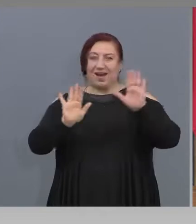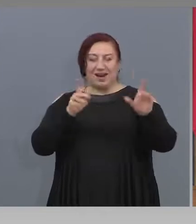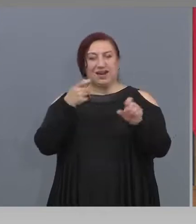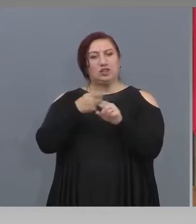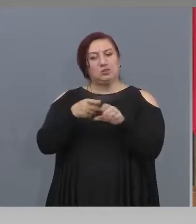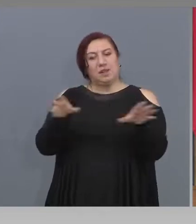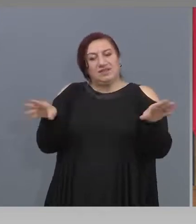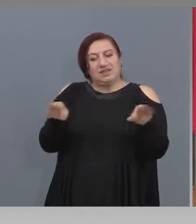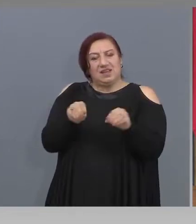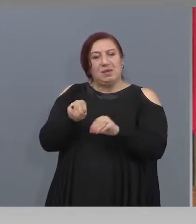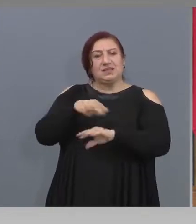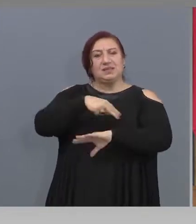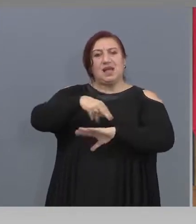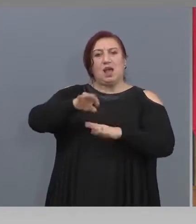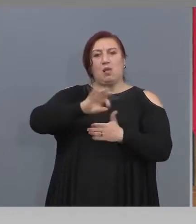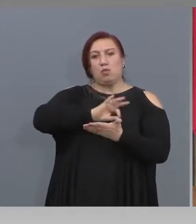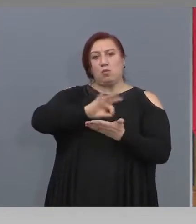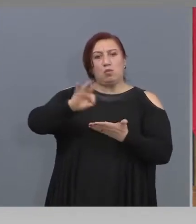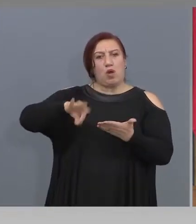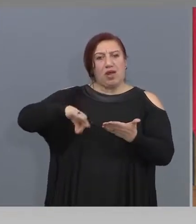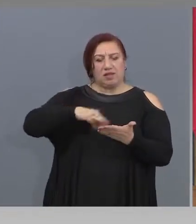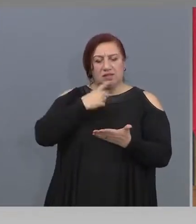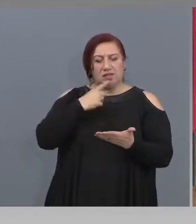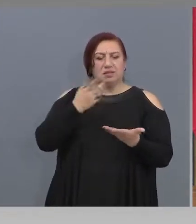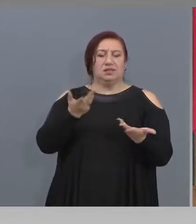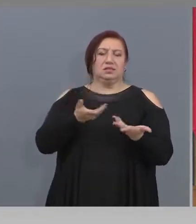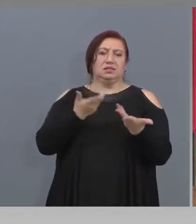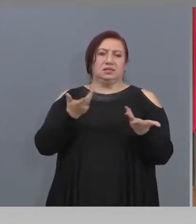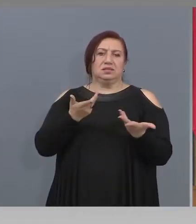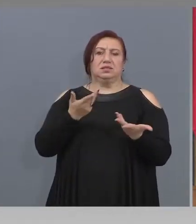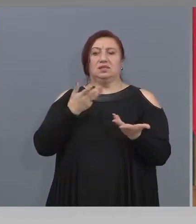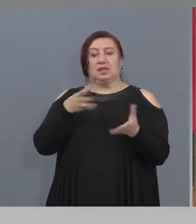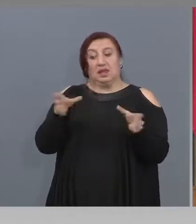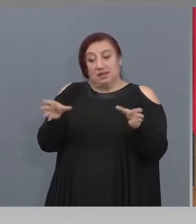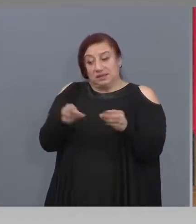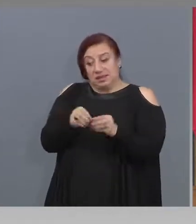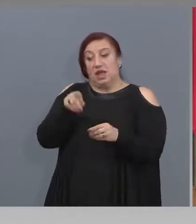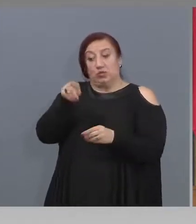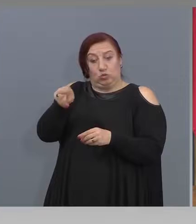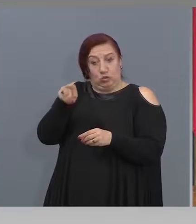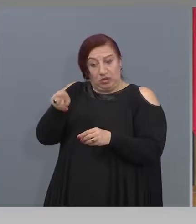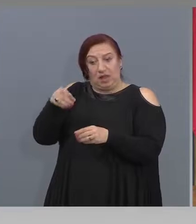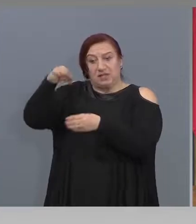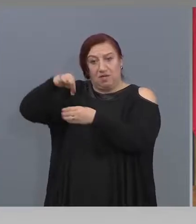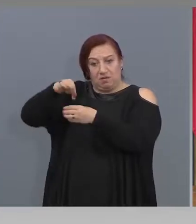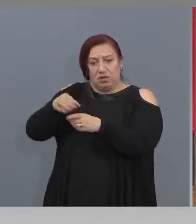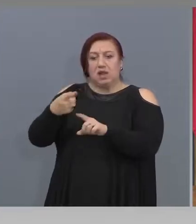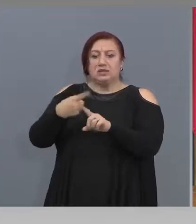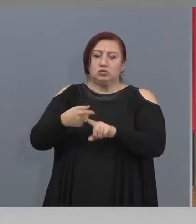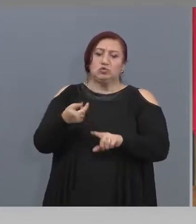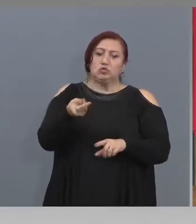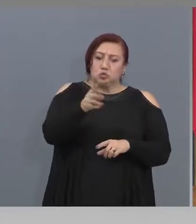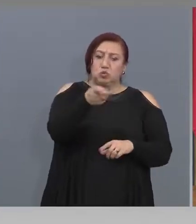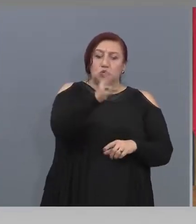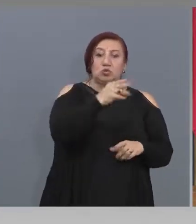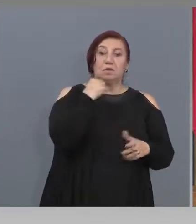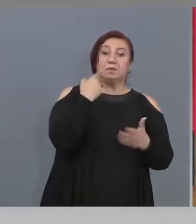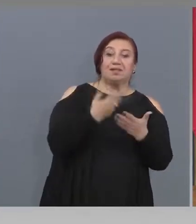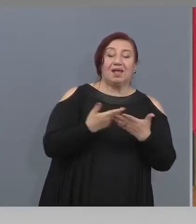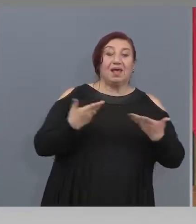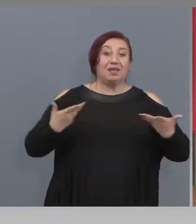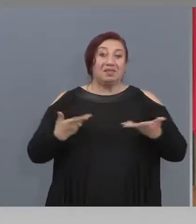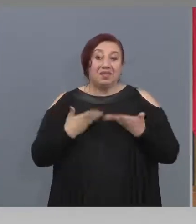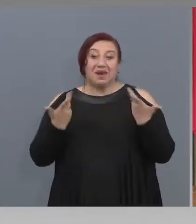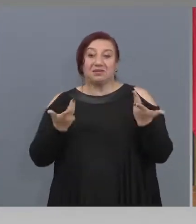тях, и с други, и с всички, които предлагат интересни, инновативни